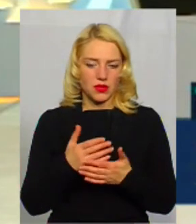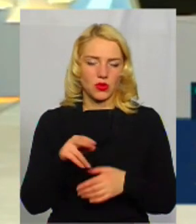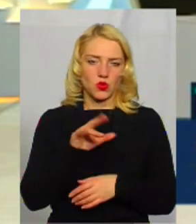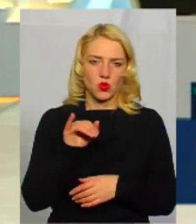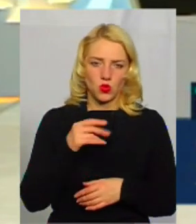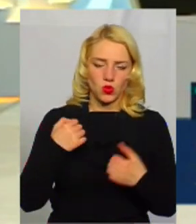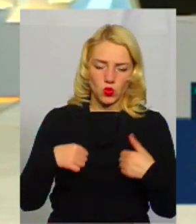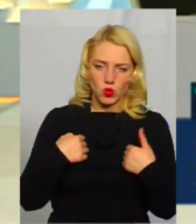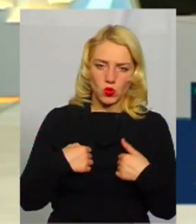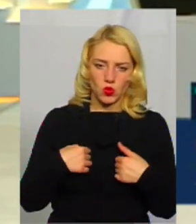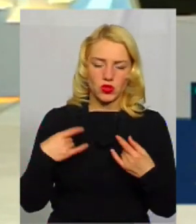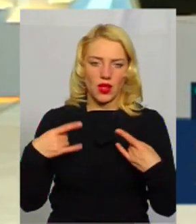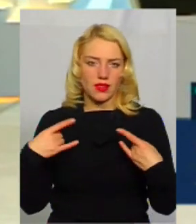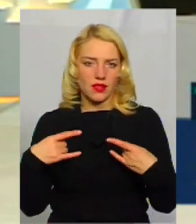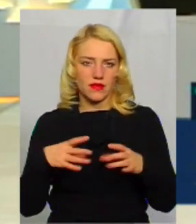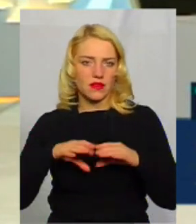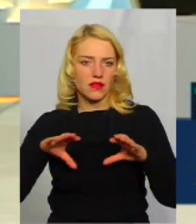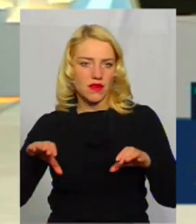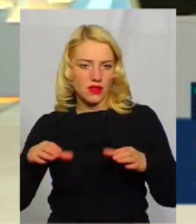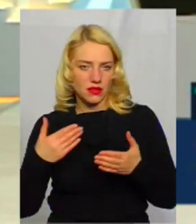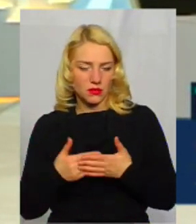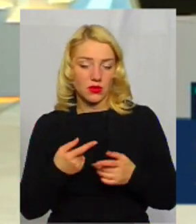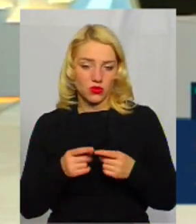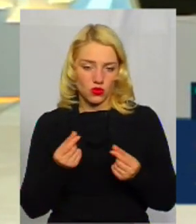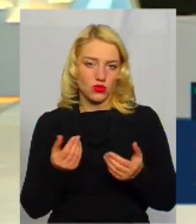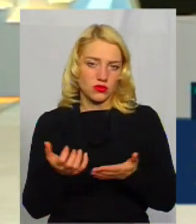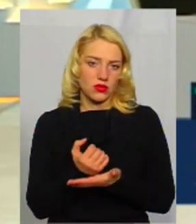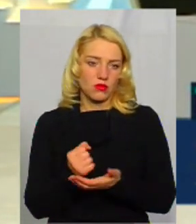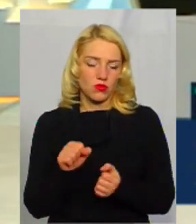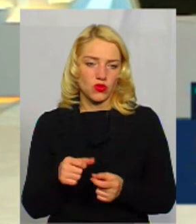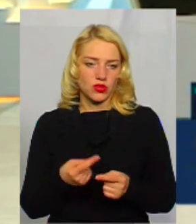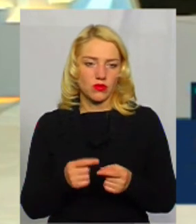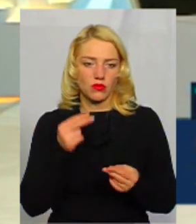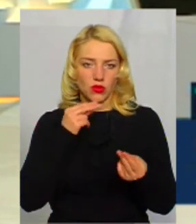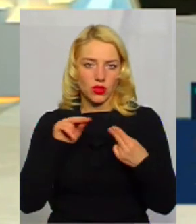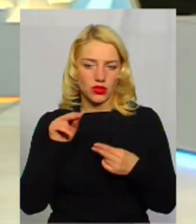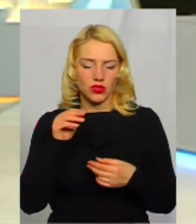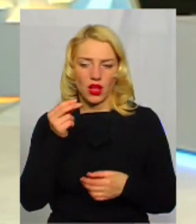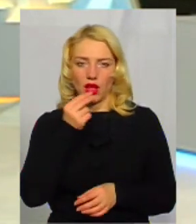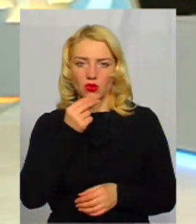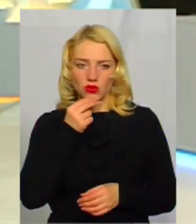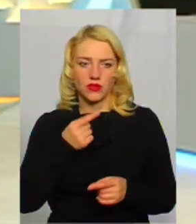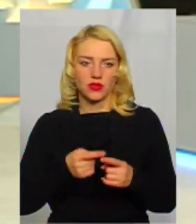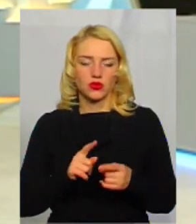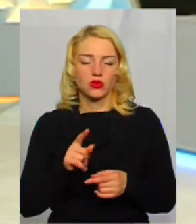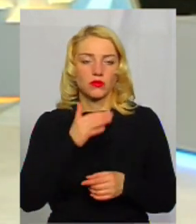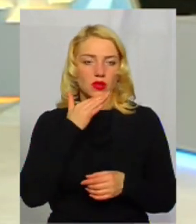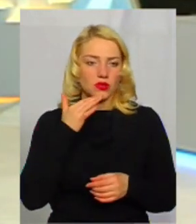диваном. Тут можна брати кошти і на це заробляти. Покращені харчування. Тут